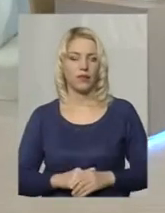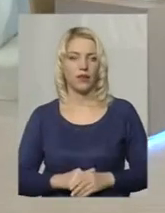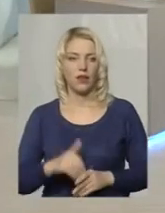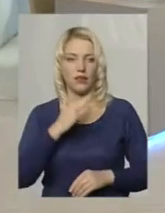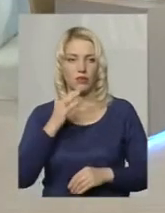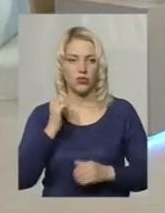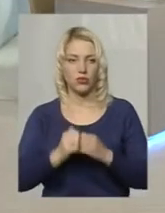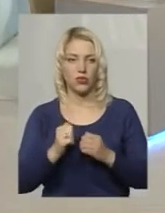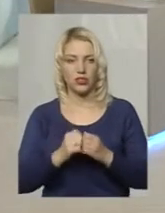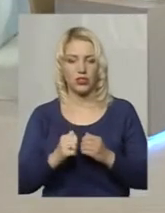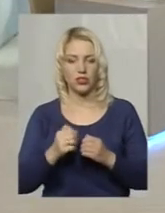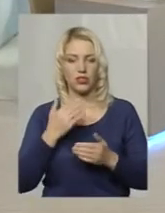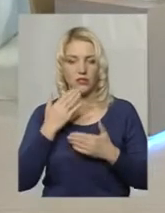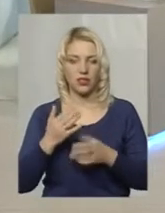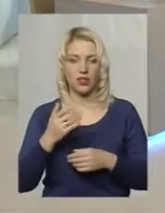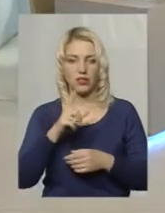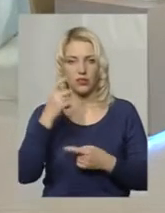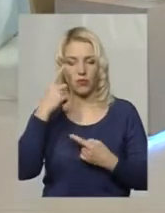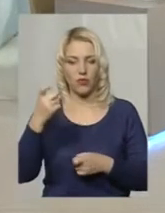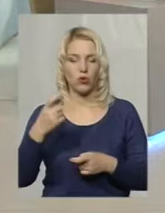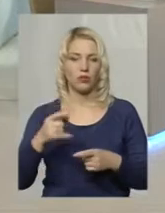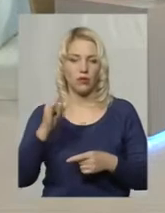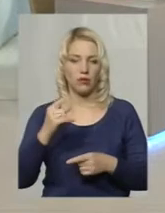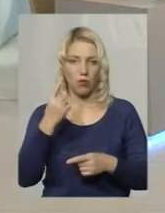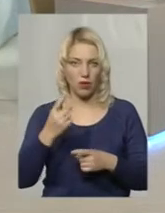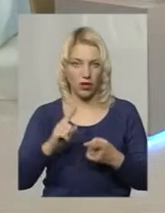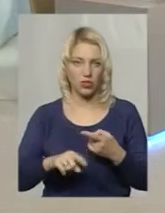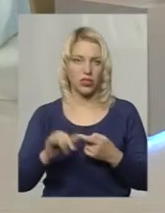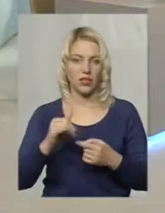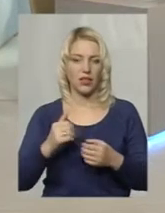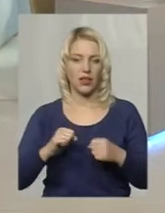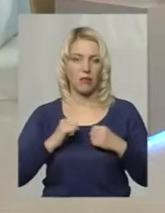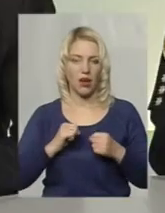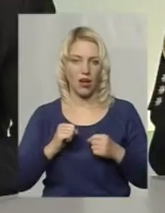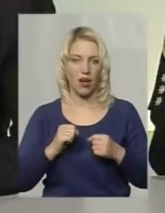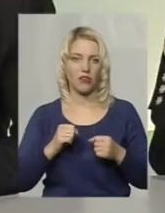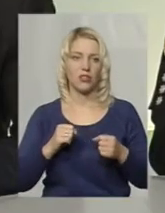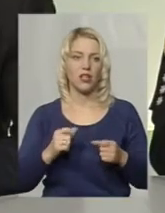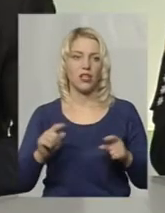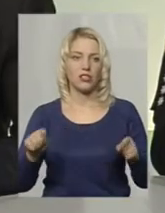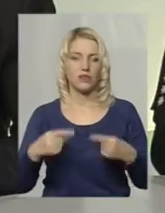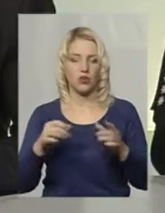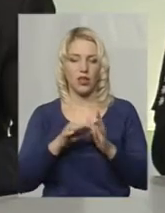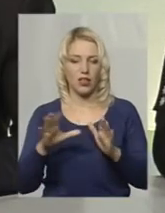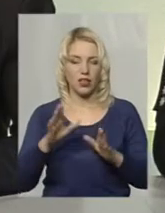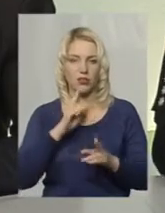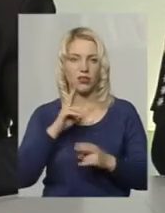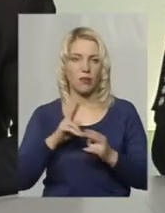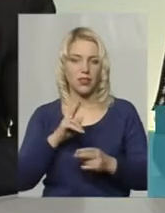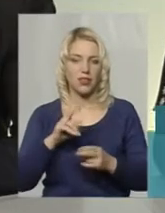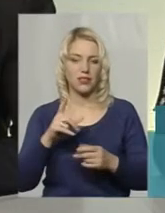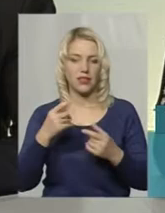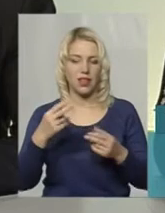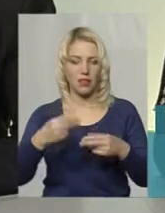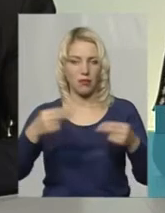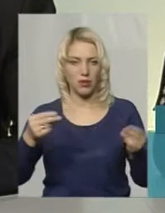звертаються з повідомленнями, це по-перше, по-друге, вони все ж таки намагаються попередньо створювати електронні петиції, які набирають необхідну кількість голосів,